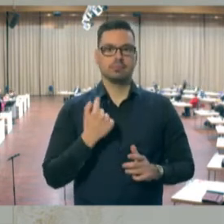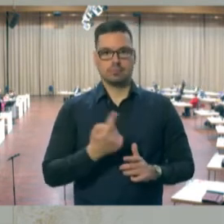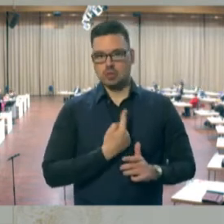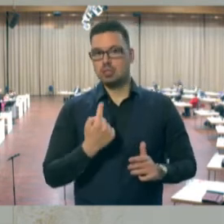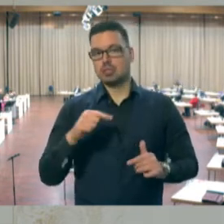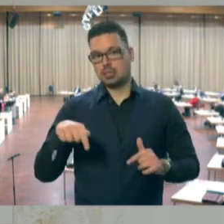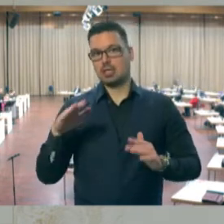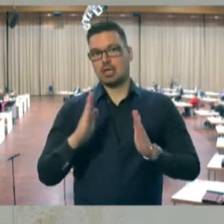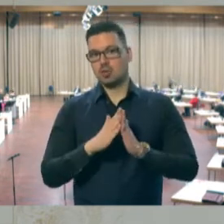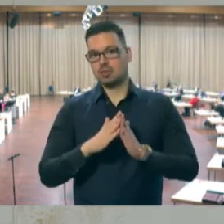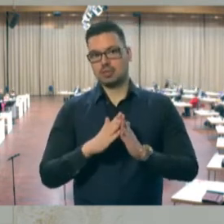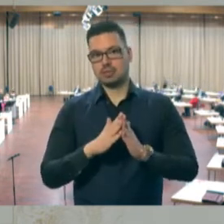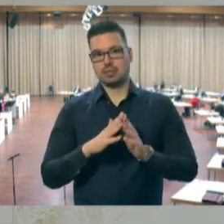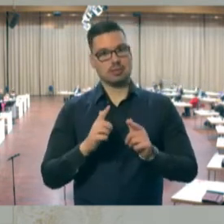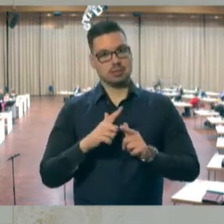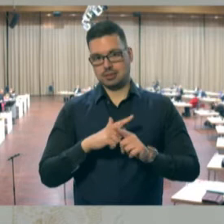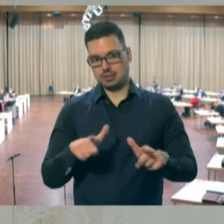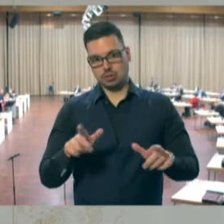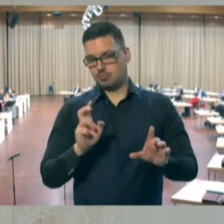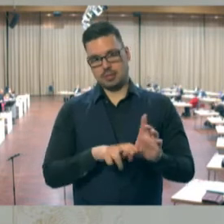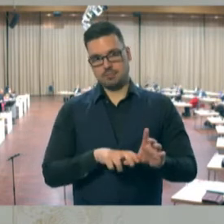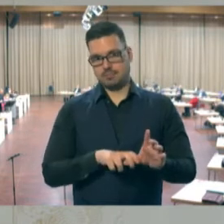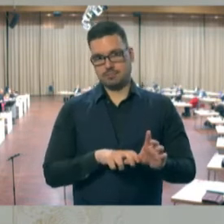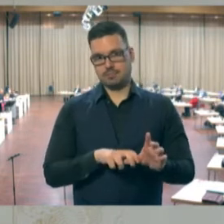Haus nicht mehr angehören.